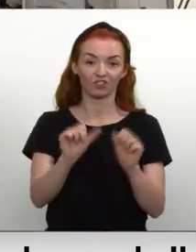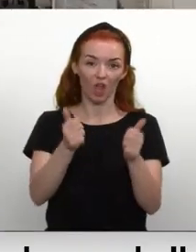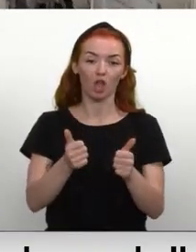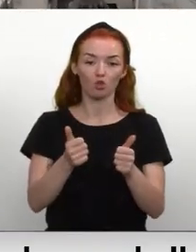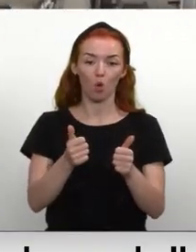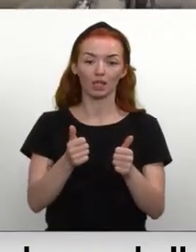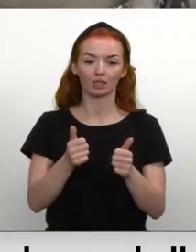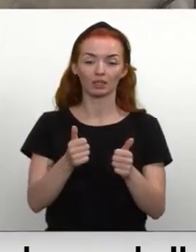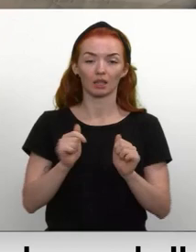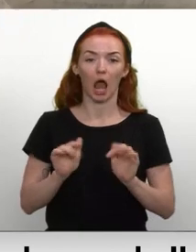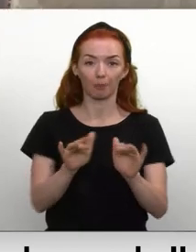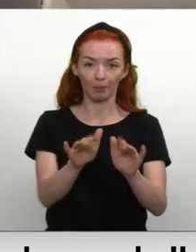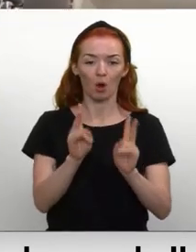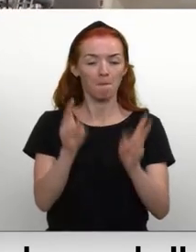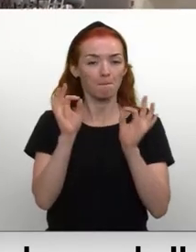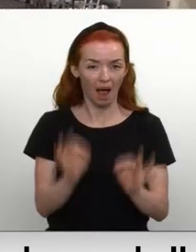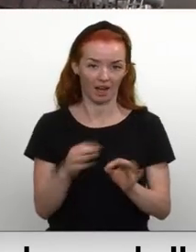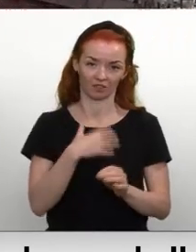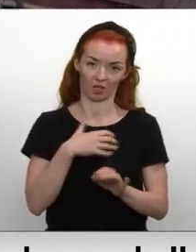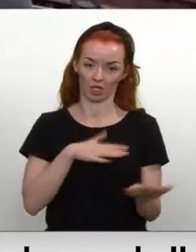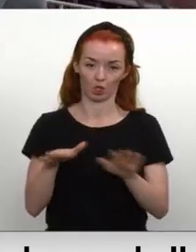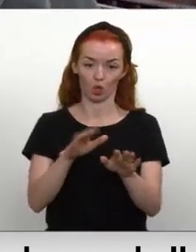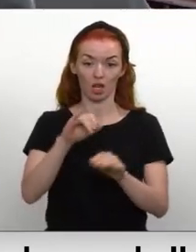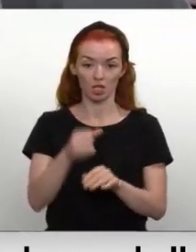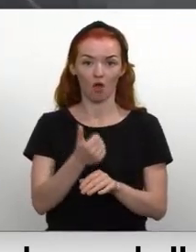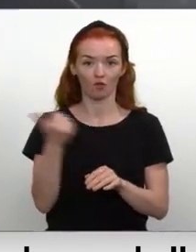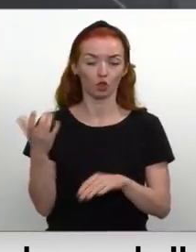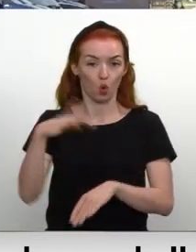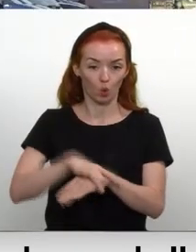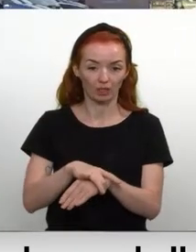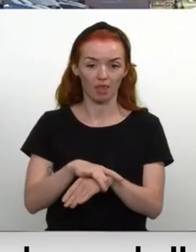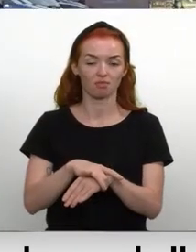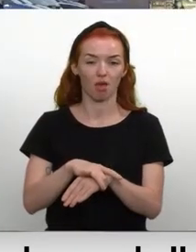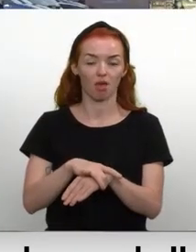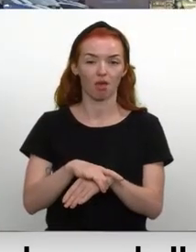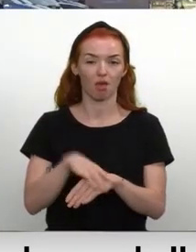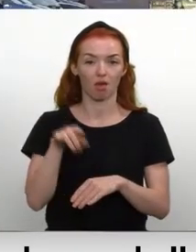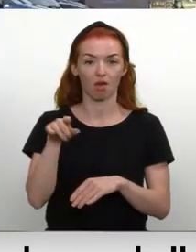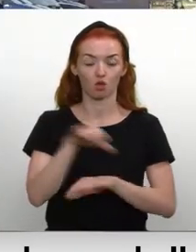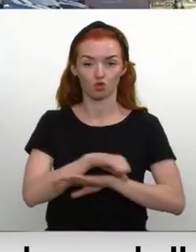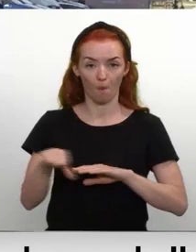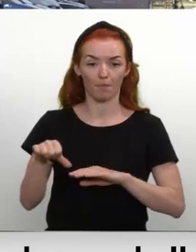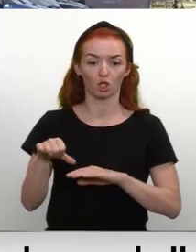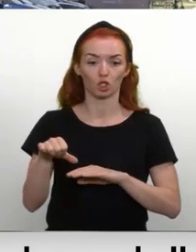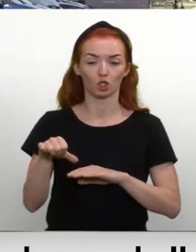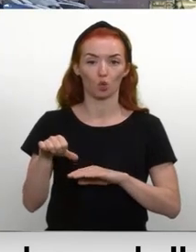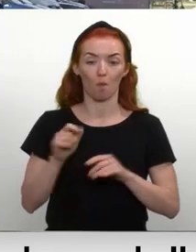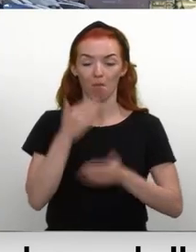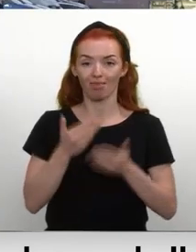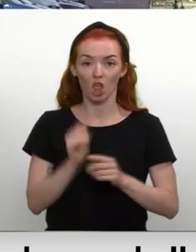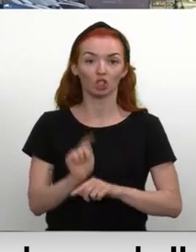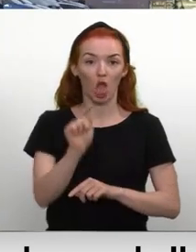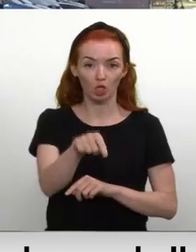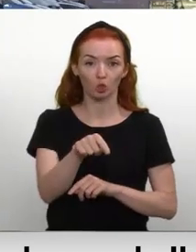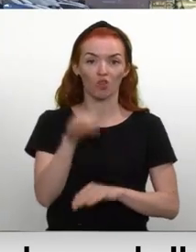algoritmu, kā šim darbiniekam būtu pareizi jārīkojās, jo viņš konstatēja, ka robežu mēģina šķērsot